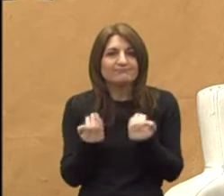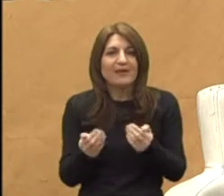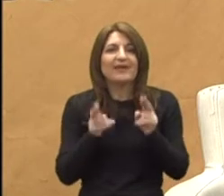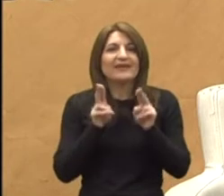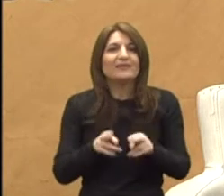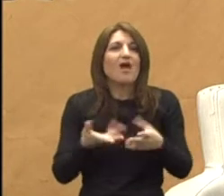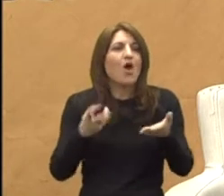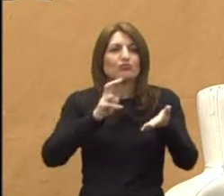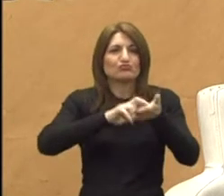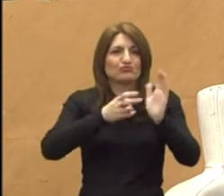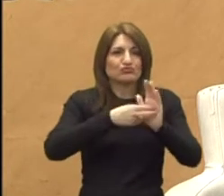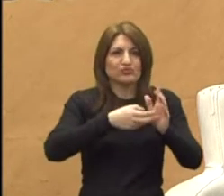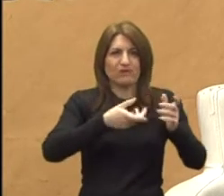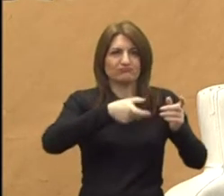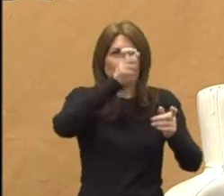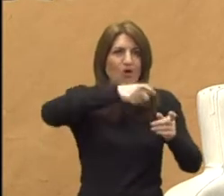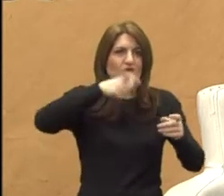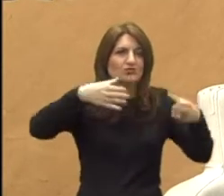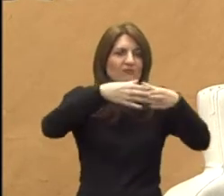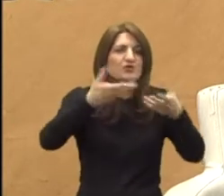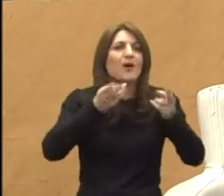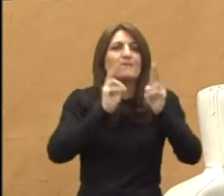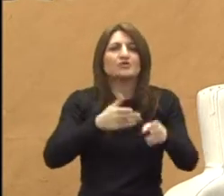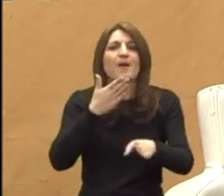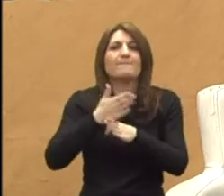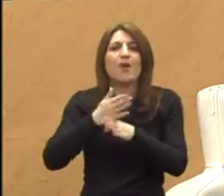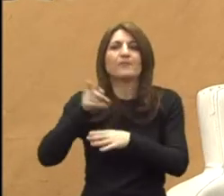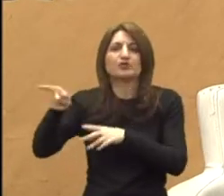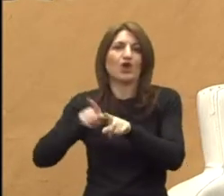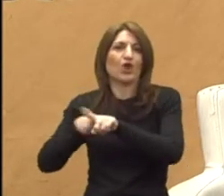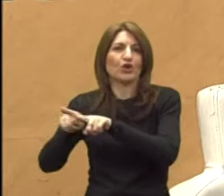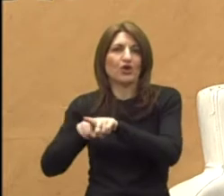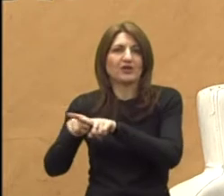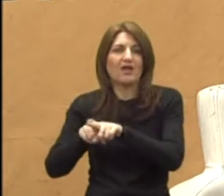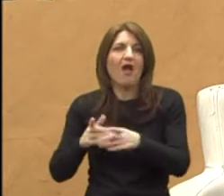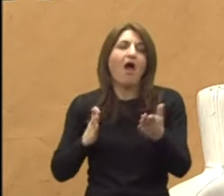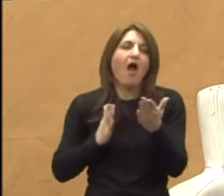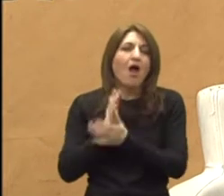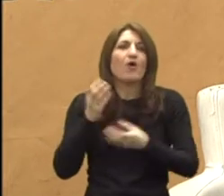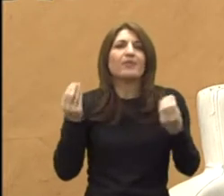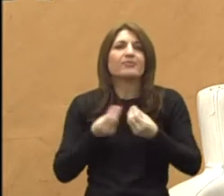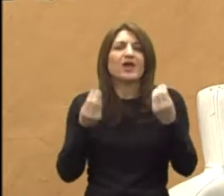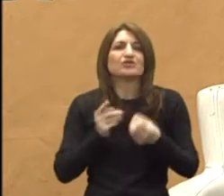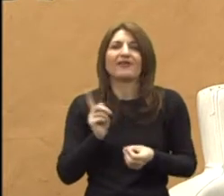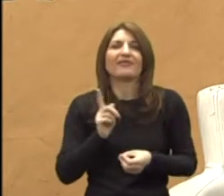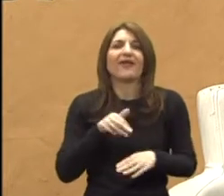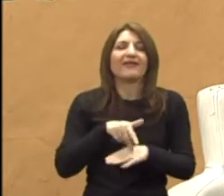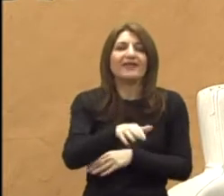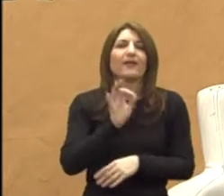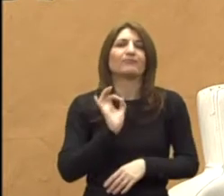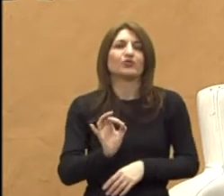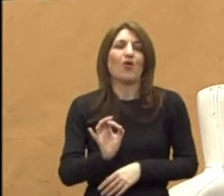timove, koji bi mogli pomoći roditeljima u ovom trenu ako nešto ne krene onim putem